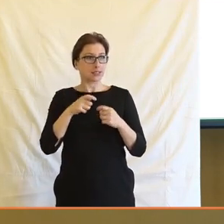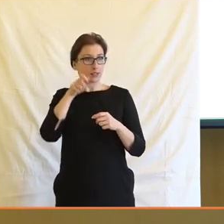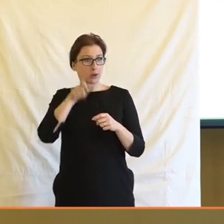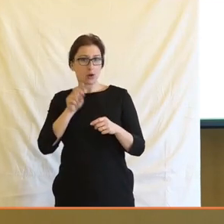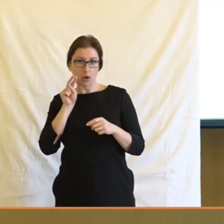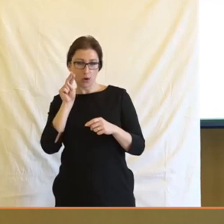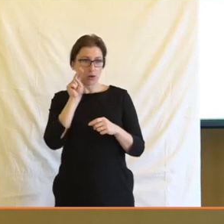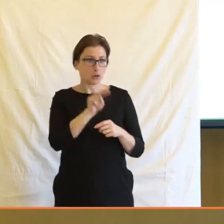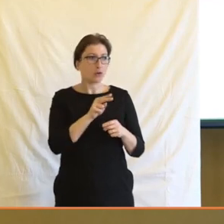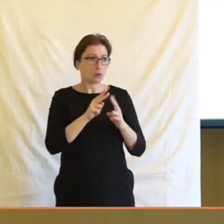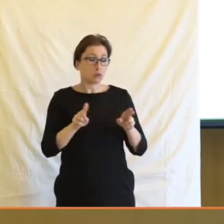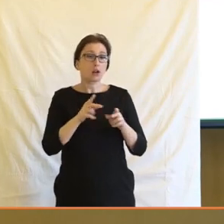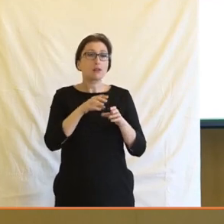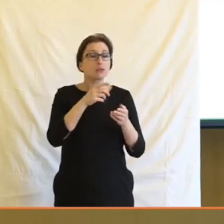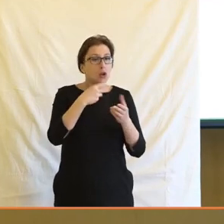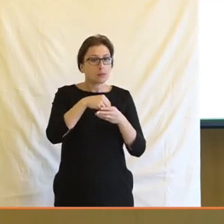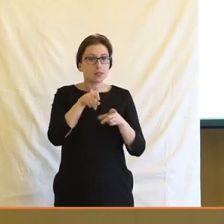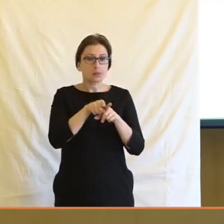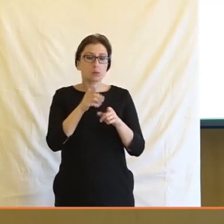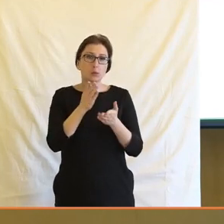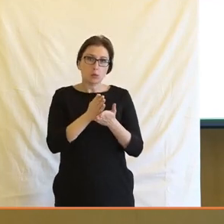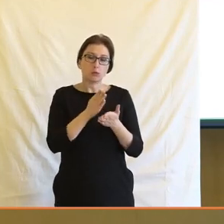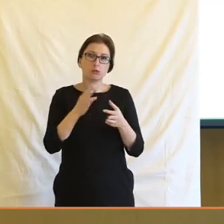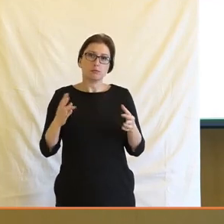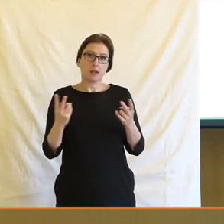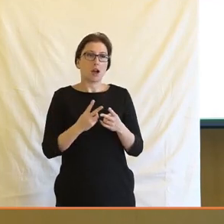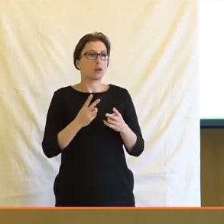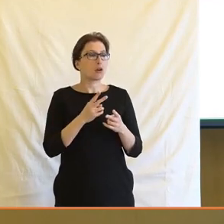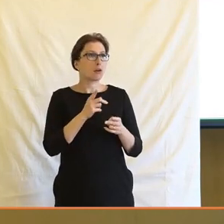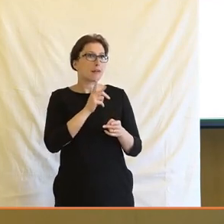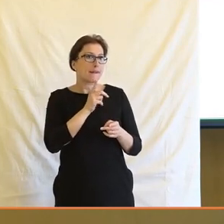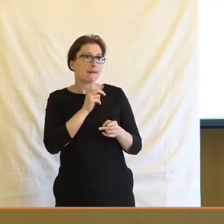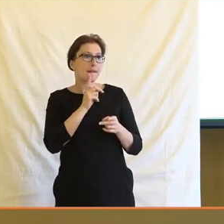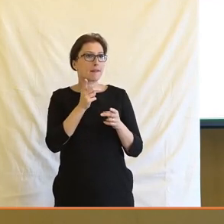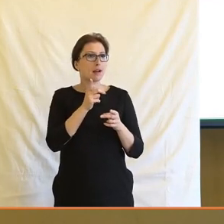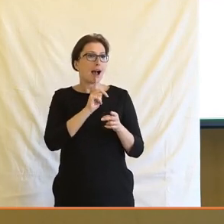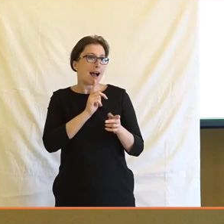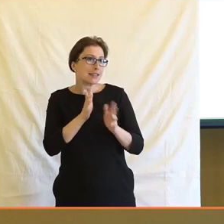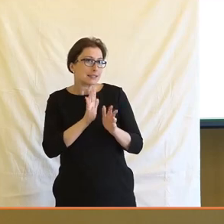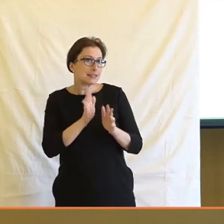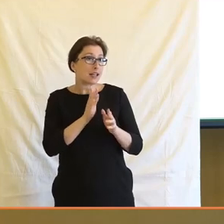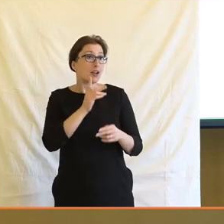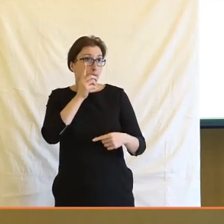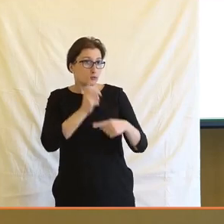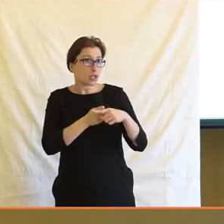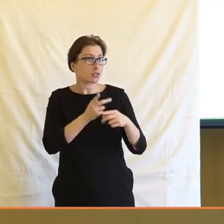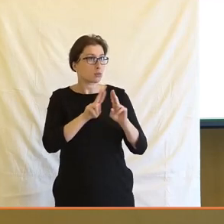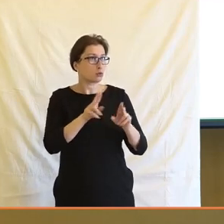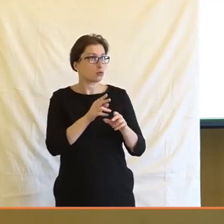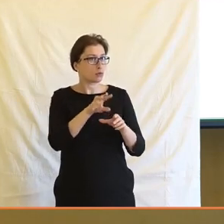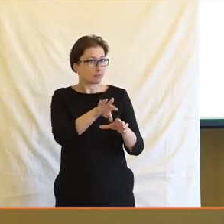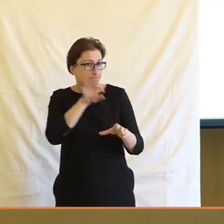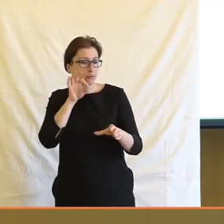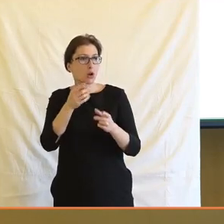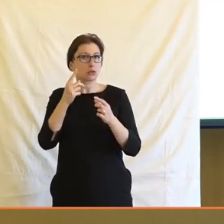charakter těch položek umožňuje spíš trošičku takovou spekulativnější interpretaci, než že bych se toho až tak moc mohl držet,